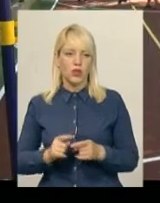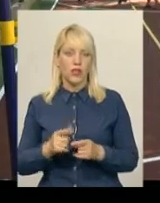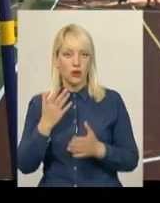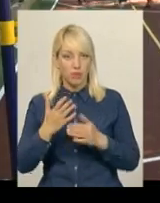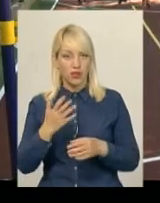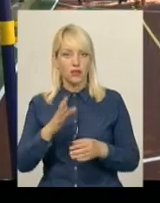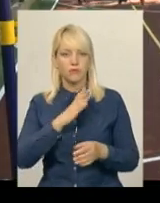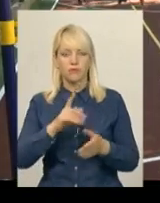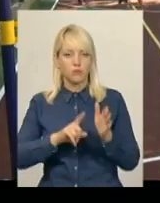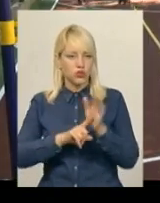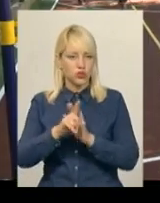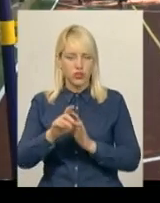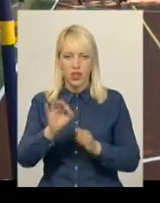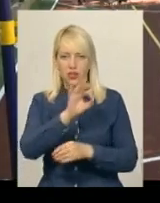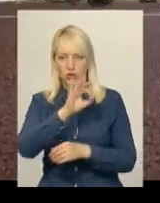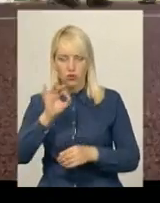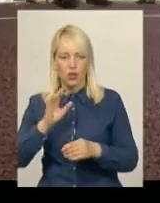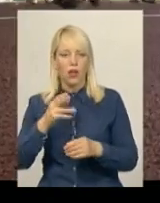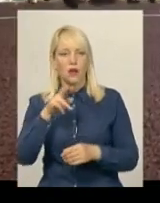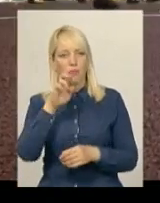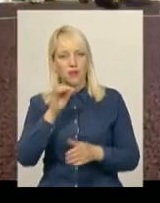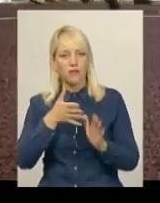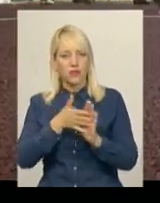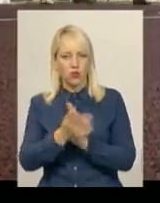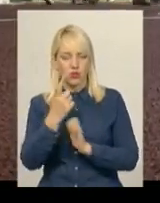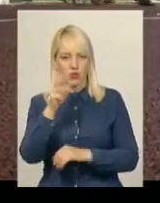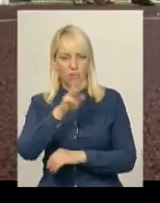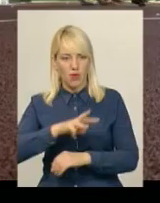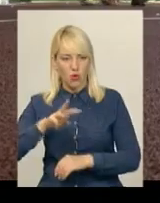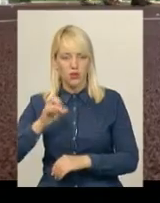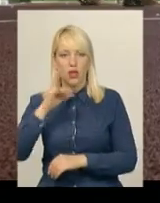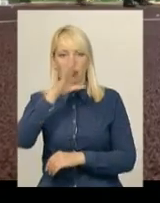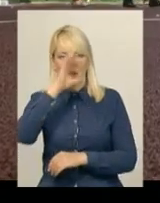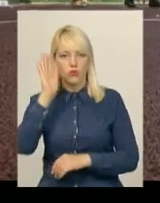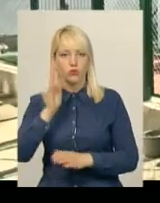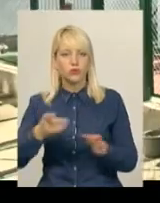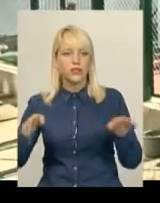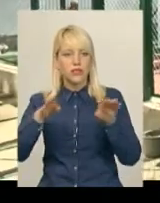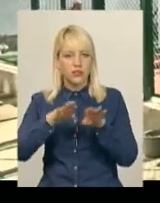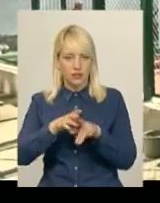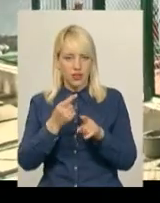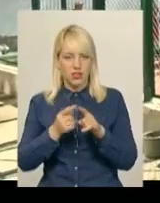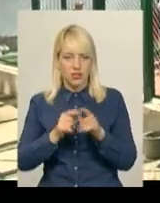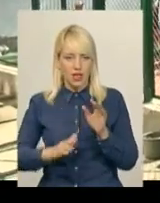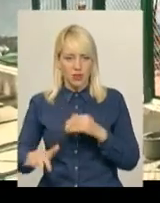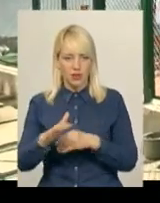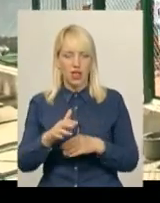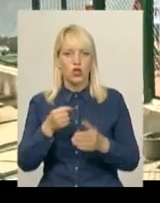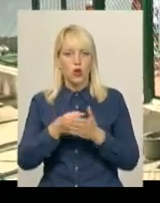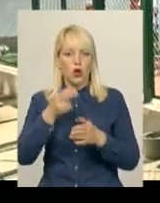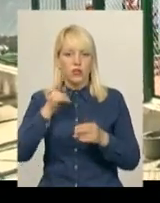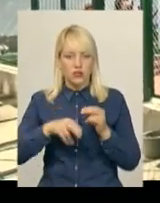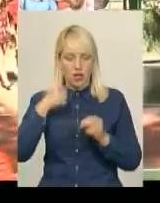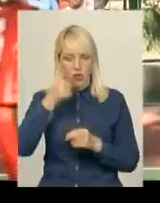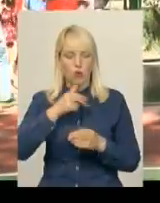Грати на майданчику можна у взуті без шипів. На ніч він замикатиметься. До кінця року у Хмельницькому планують обладнати ще 5 спортивних